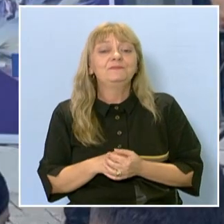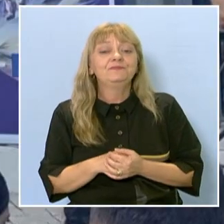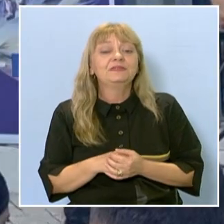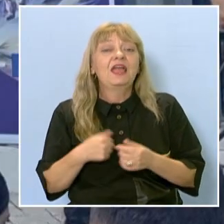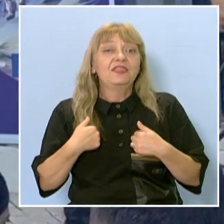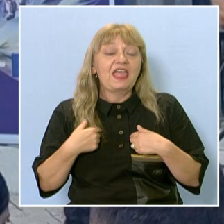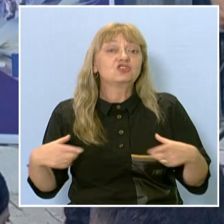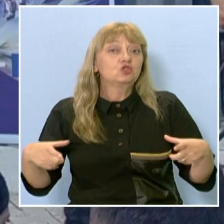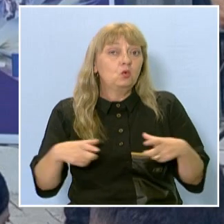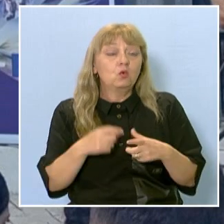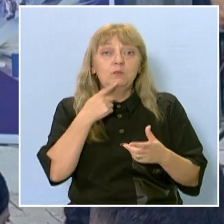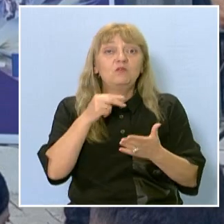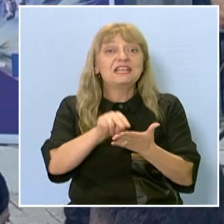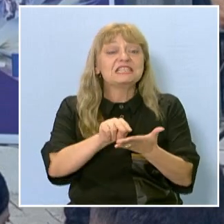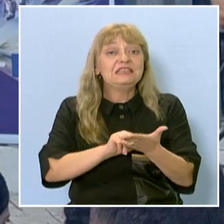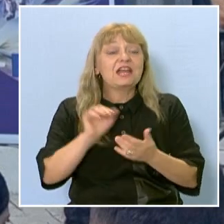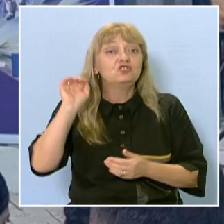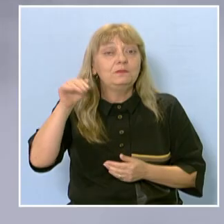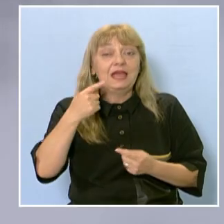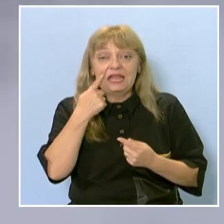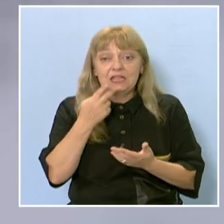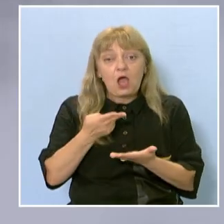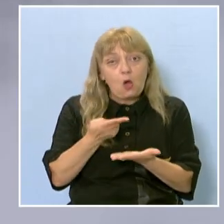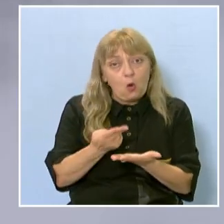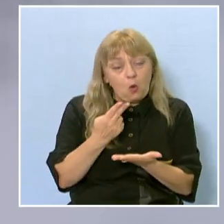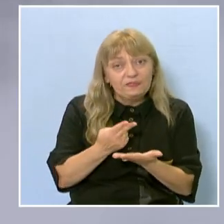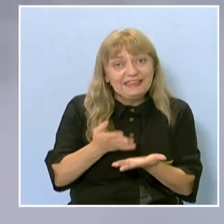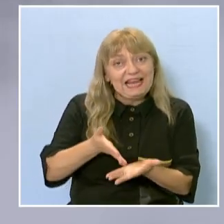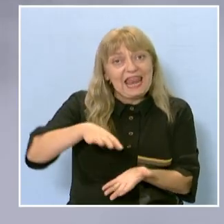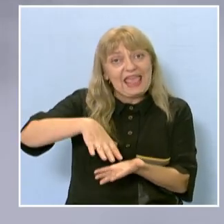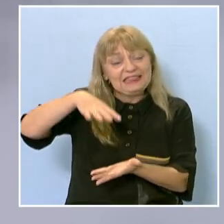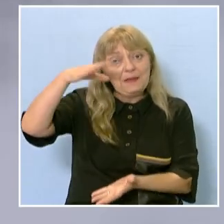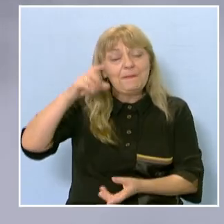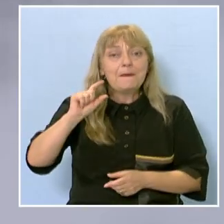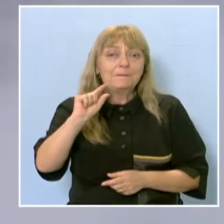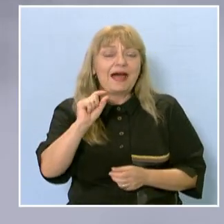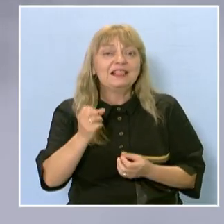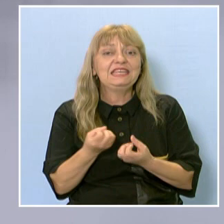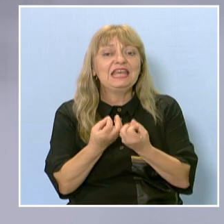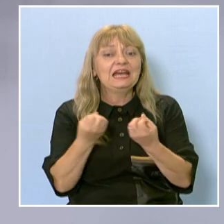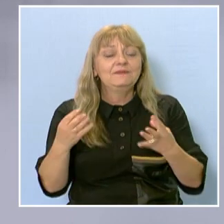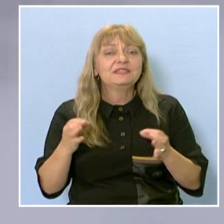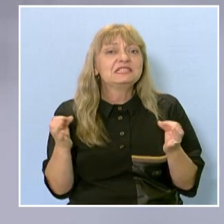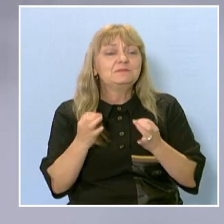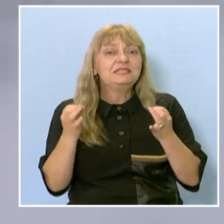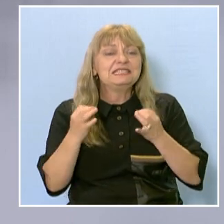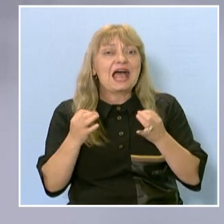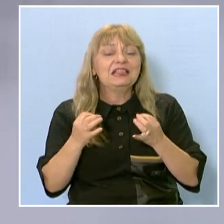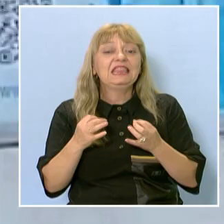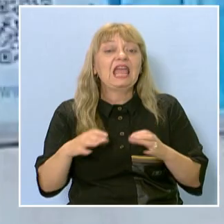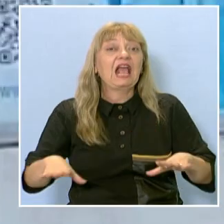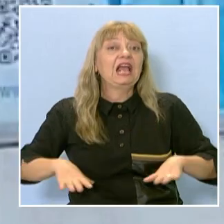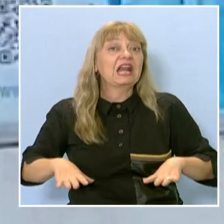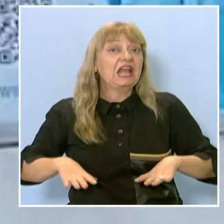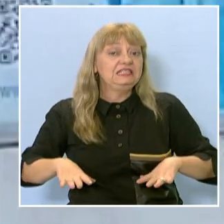групова задача беше да отгледаме микрорастения в едни специални вертикални градини, които ни